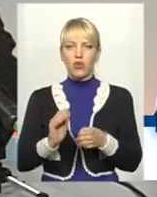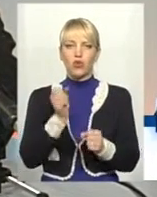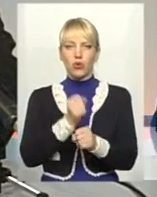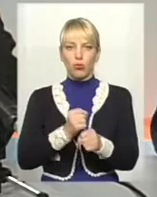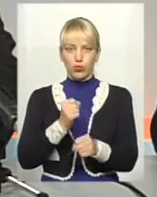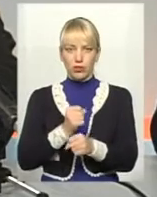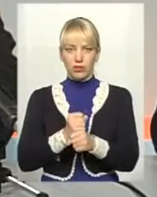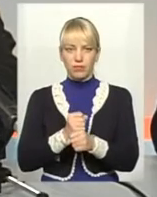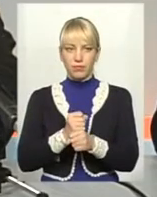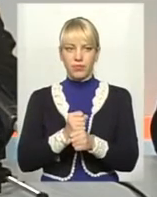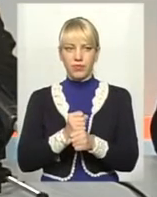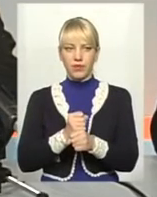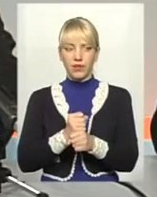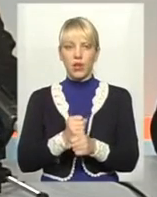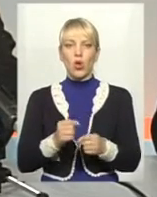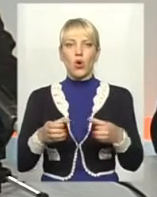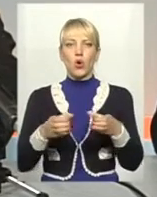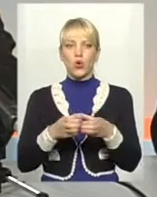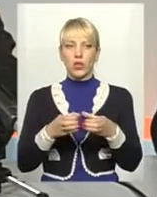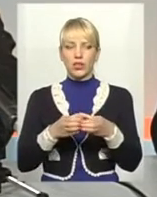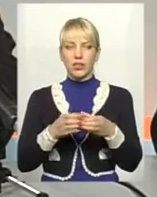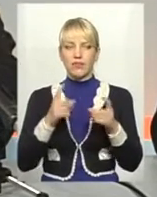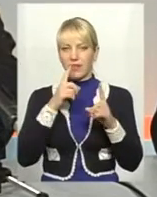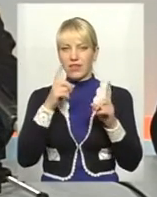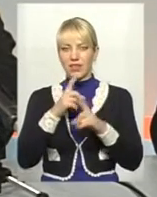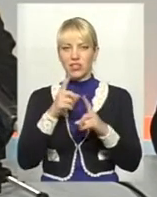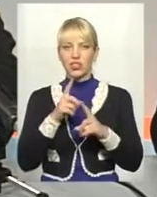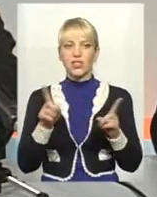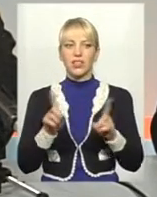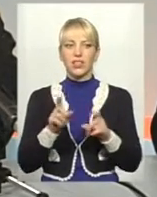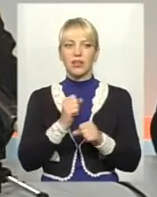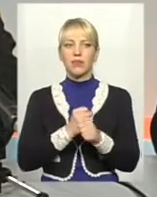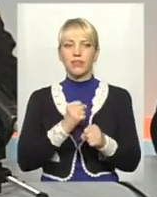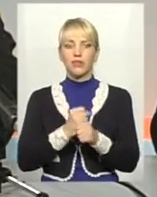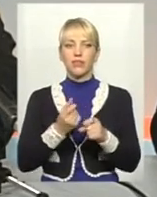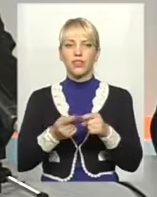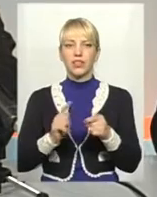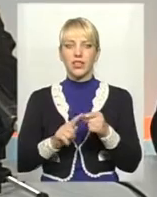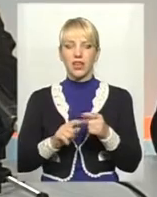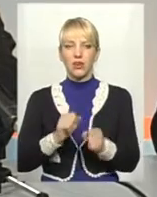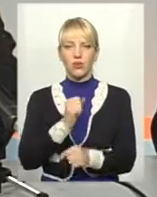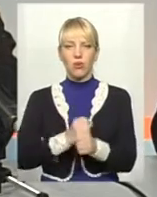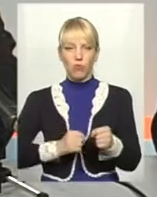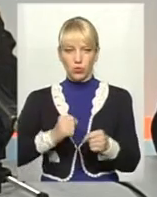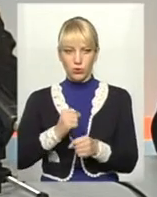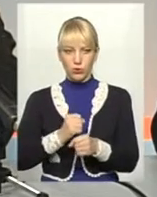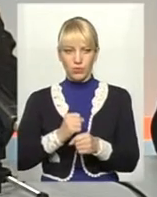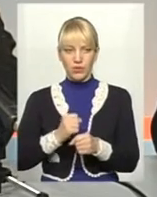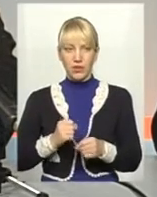колектив невеличкий, який працював над цією роботою.